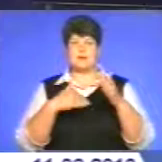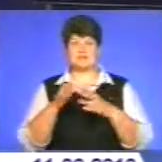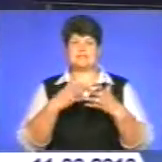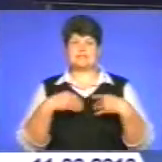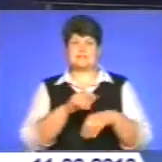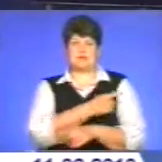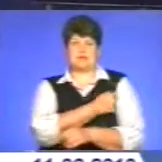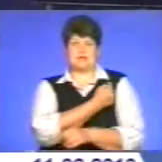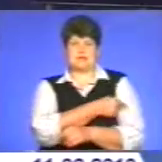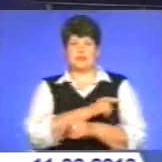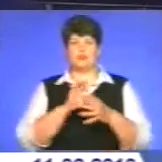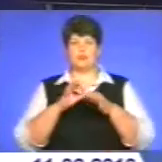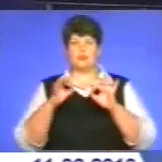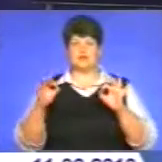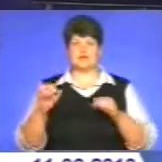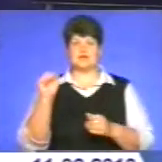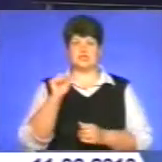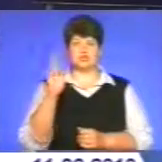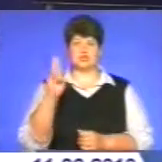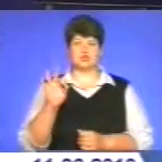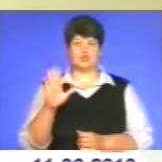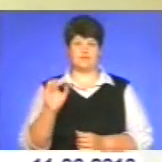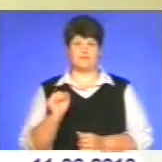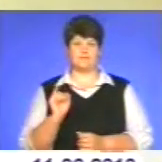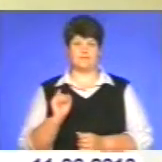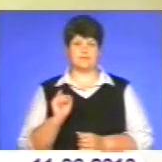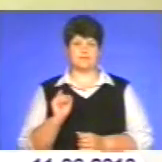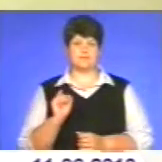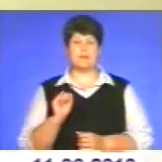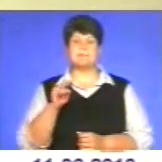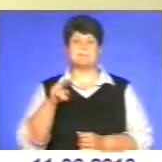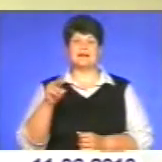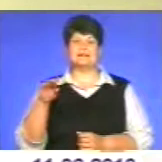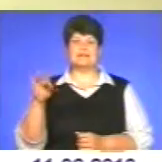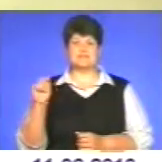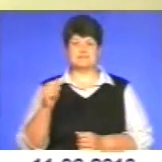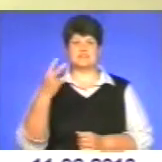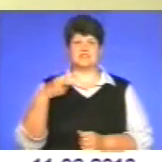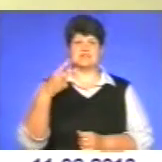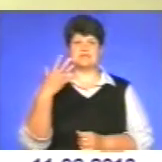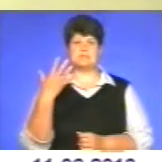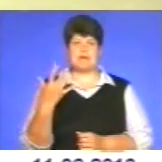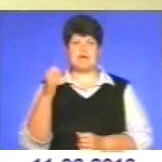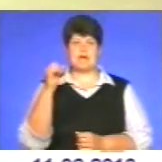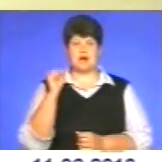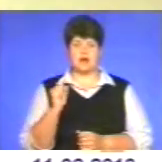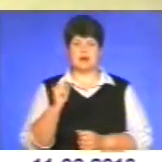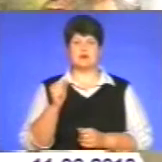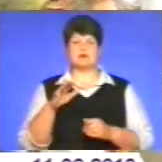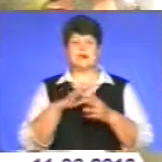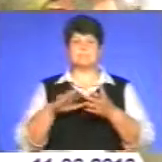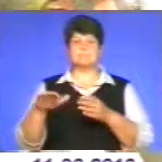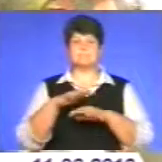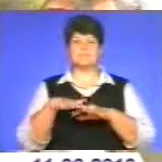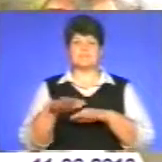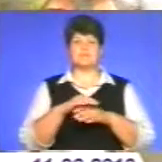медицини. Подробиці у сюжеті Анжели Шове. Петриківська, 25А, що на масиві Дружба. Саме за цією адресою